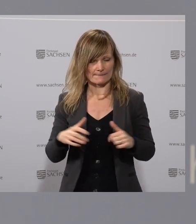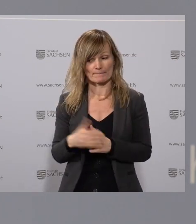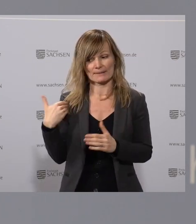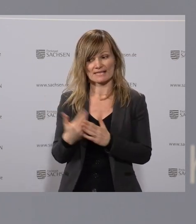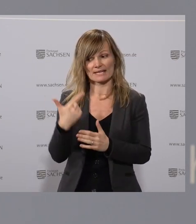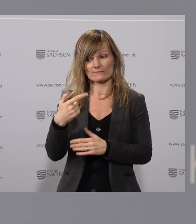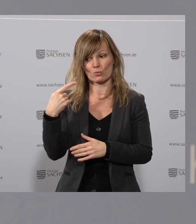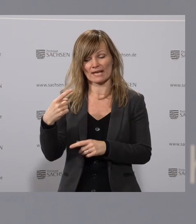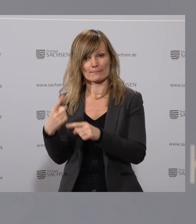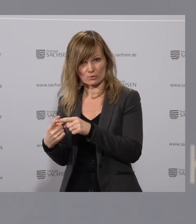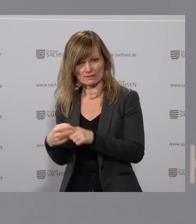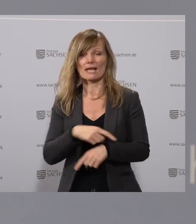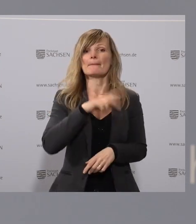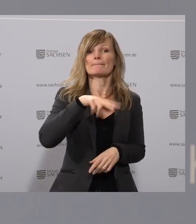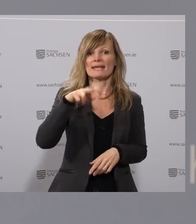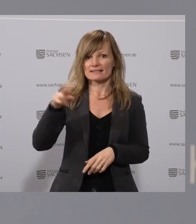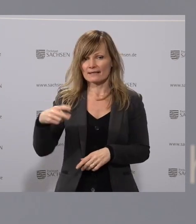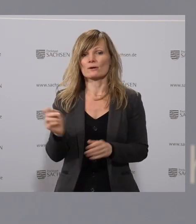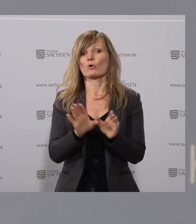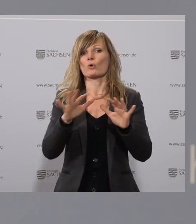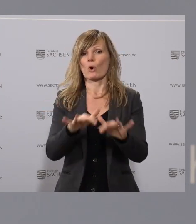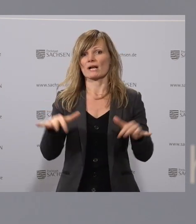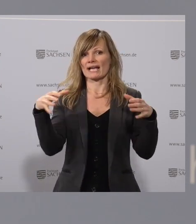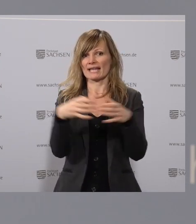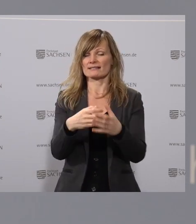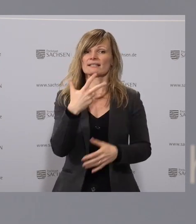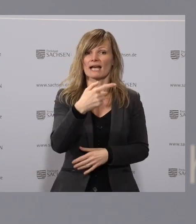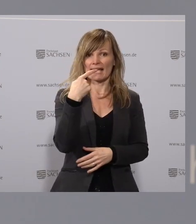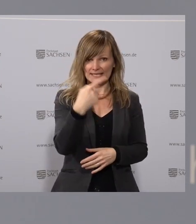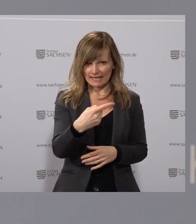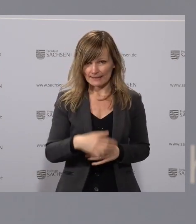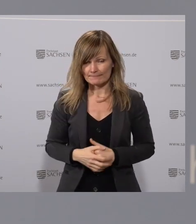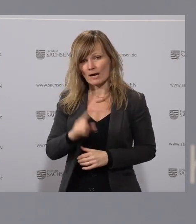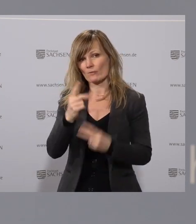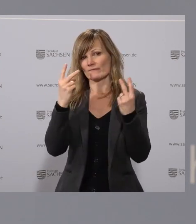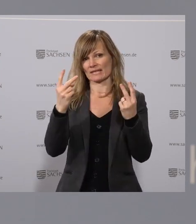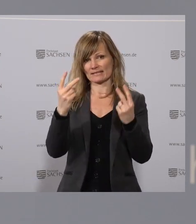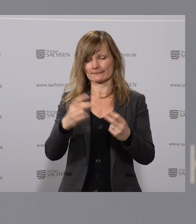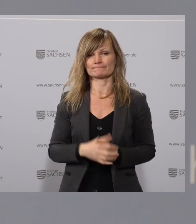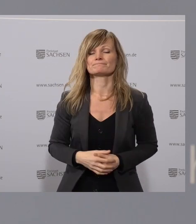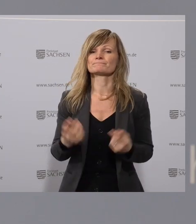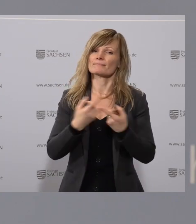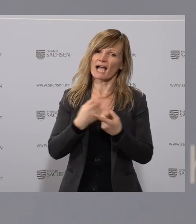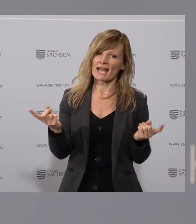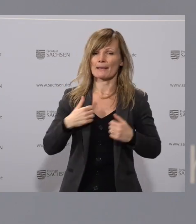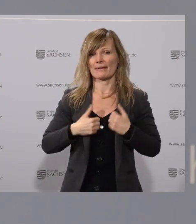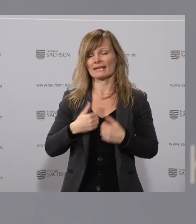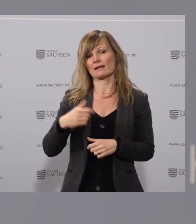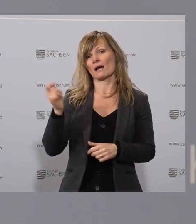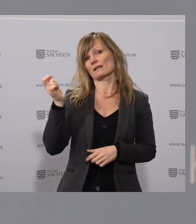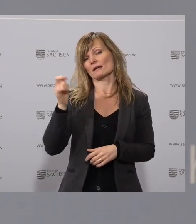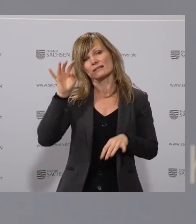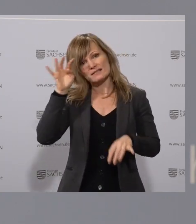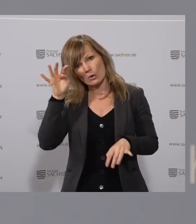2G plus hatten, bei Messen und Kongressen. Auch die sind unter 3G, auch nochmal wichtig. Und alle Bäder, Saunen